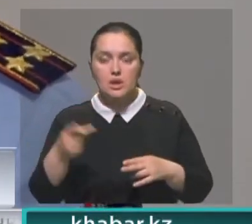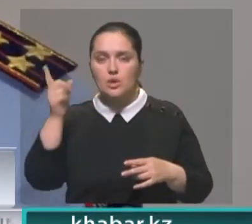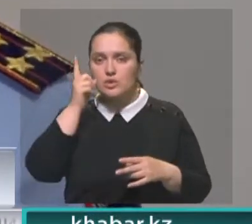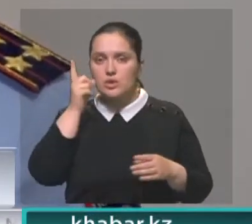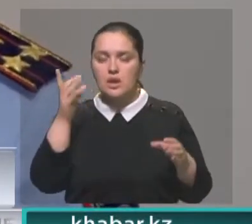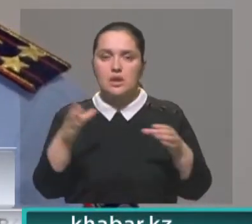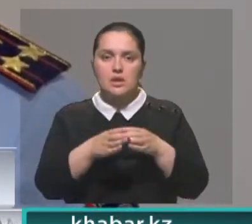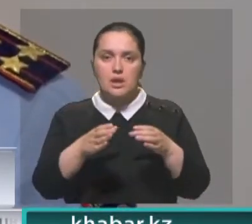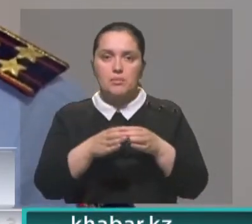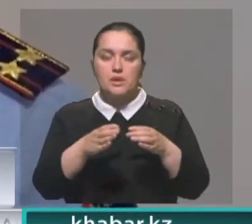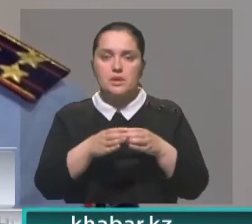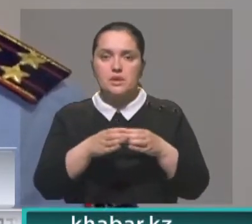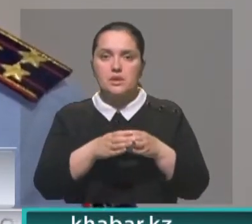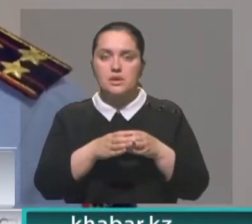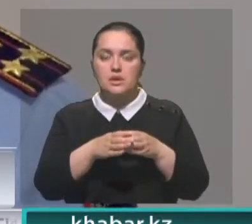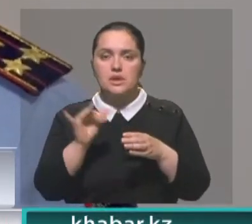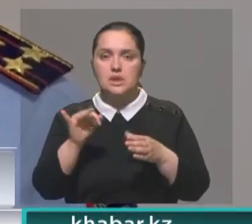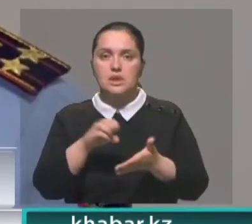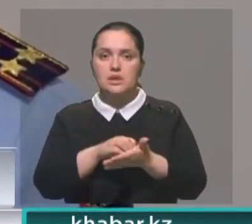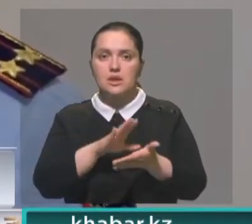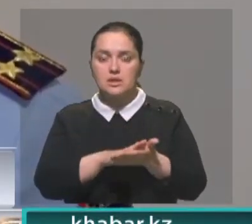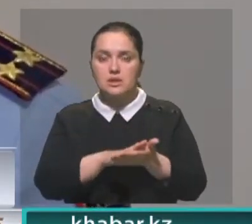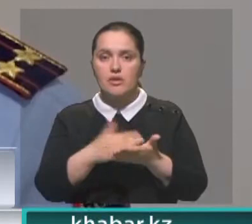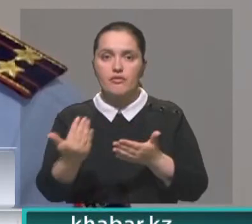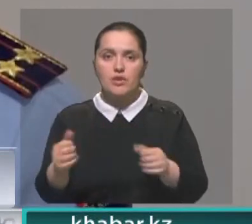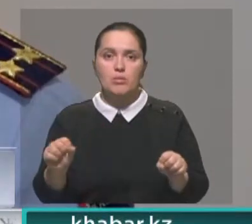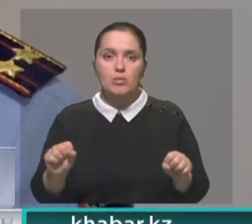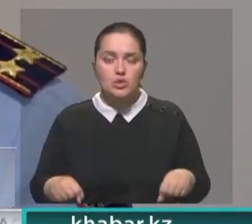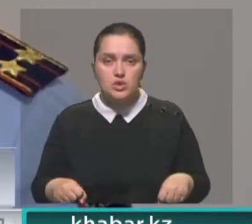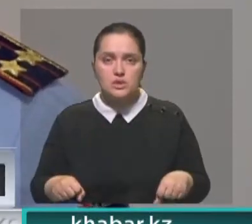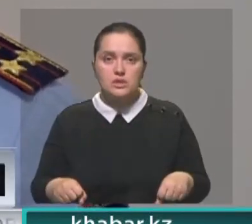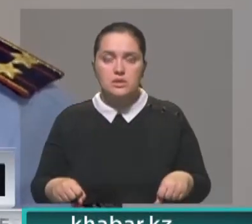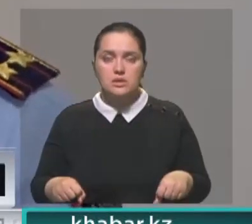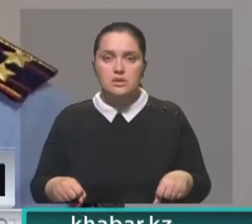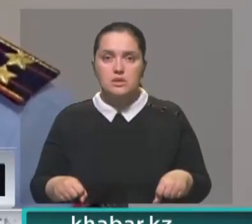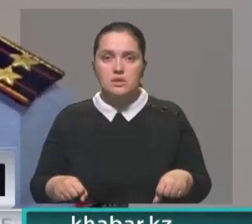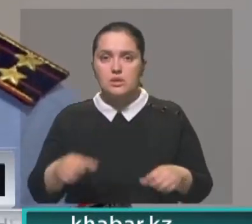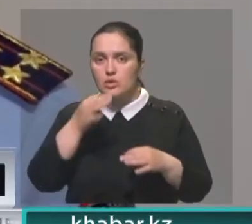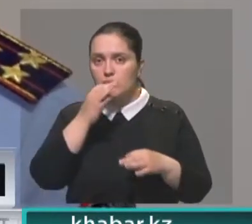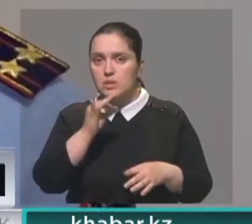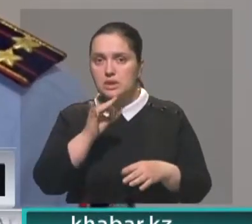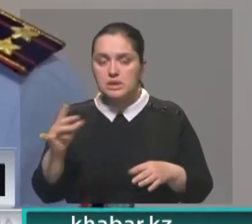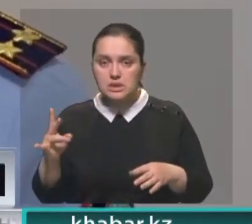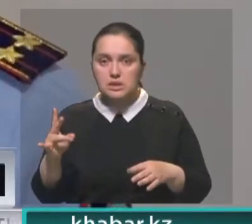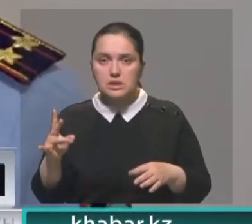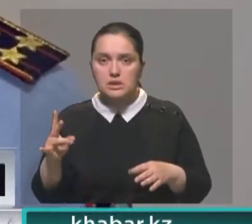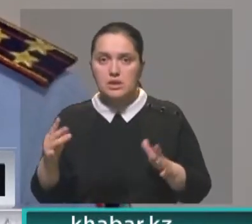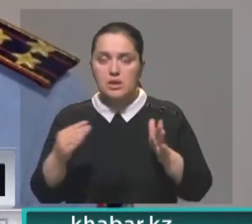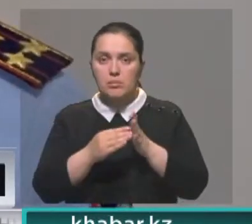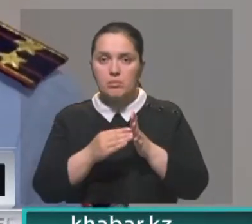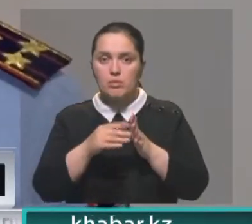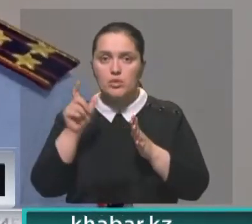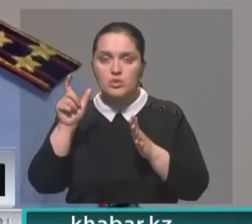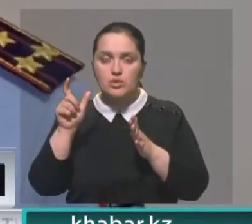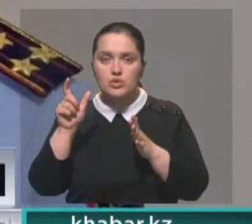при регистрации которой вы можете любой ИИН ввести и соответственно